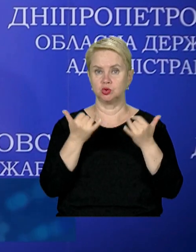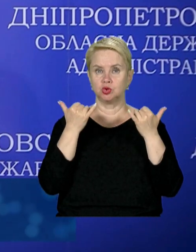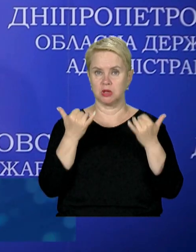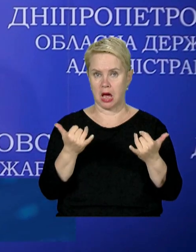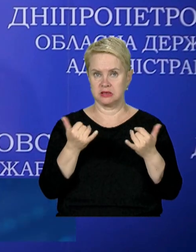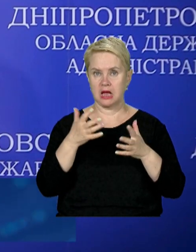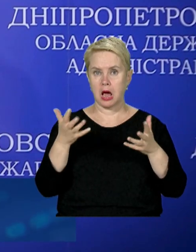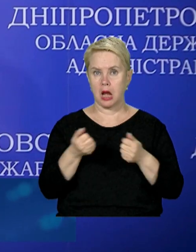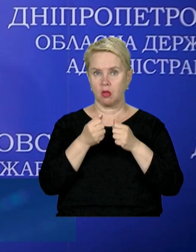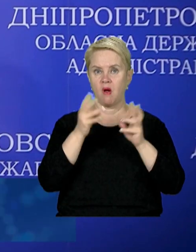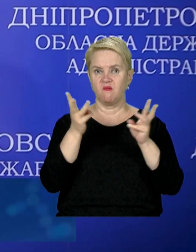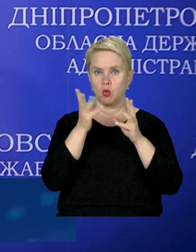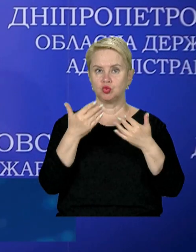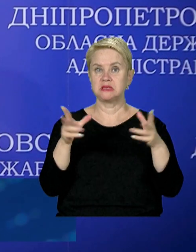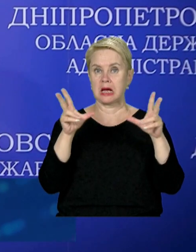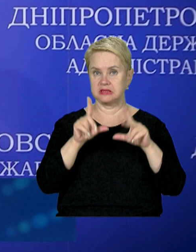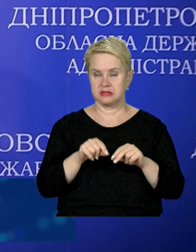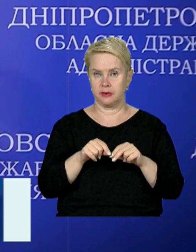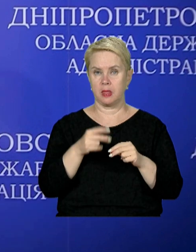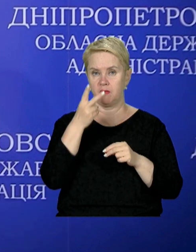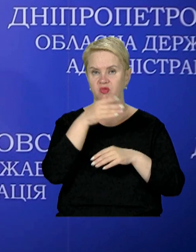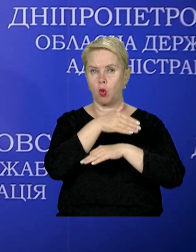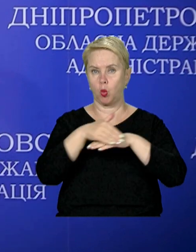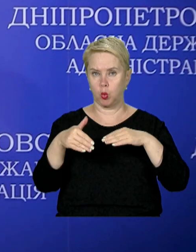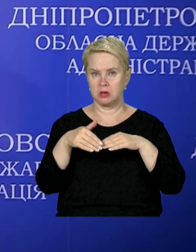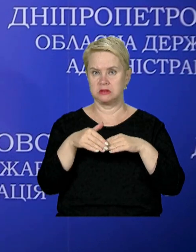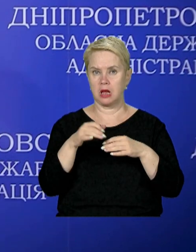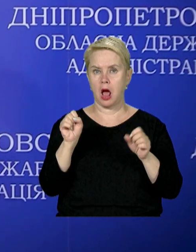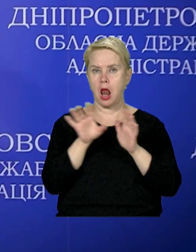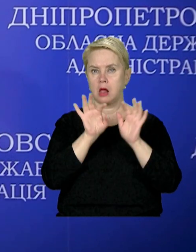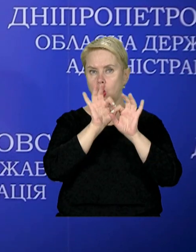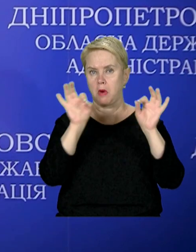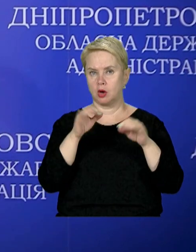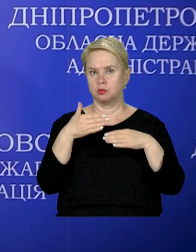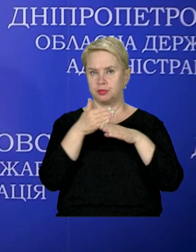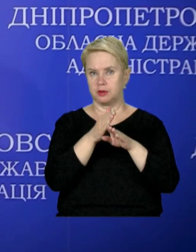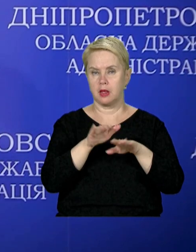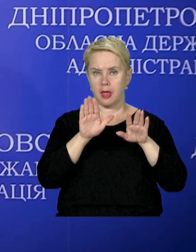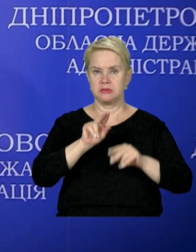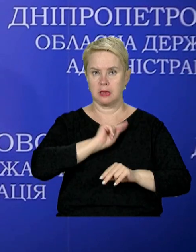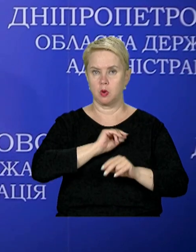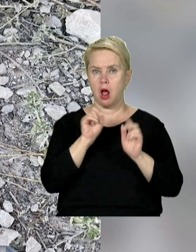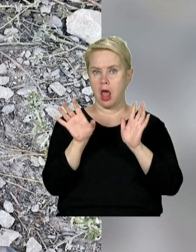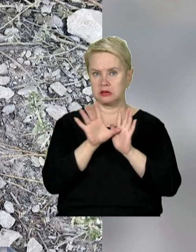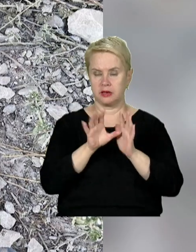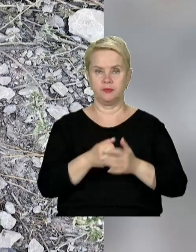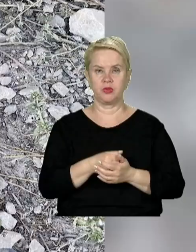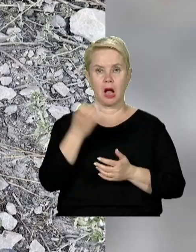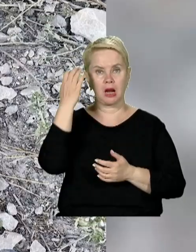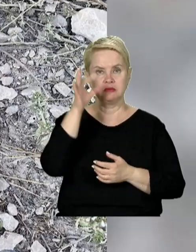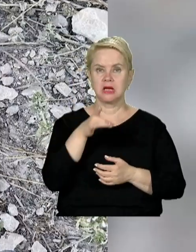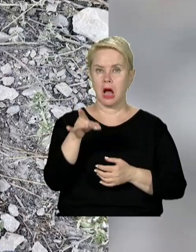рятувальники вогонь вже загасили. По двох вулицях перебиті електромережі. На місці працюють електрики. У